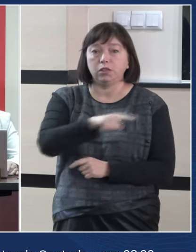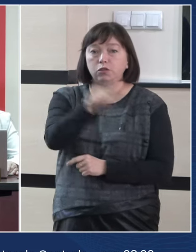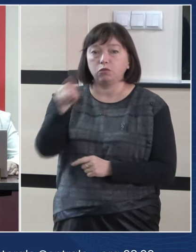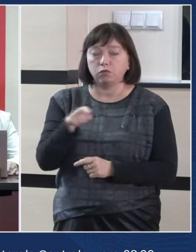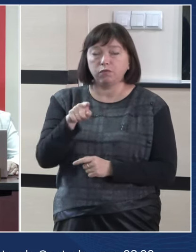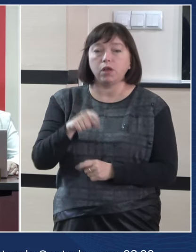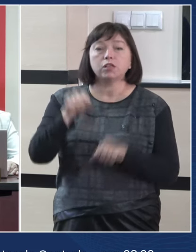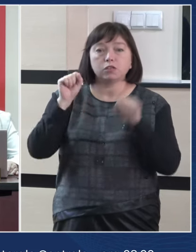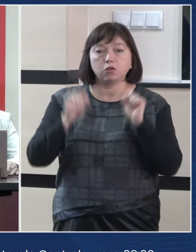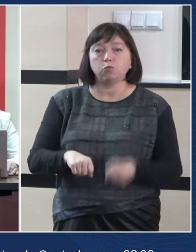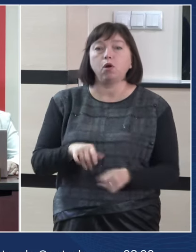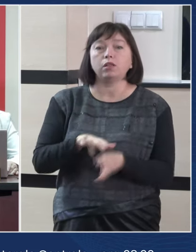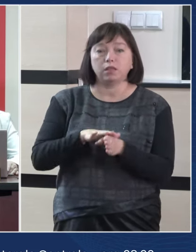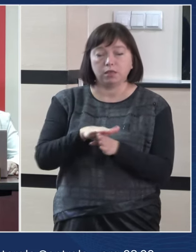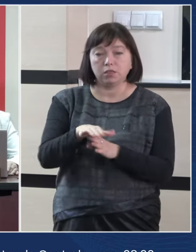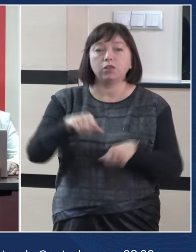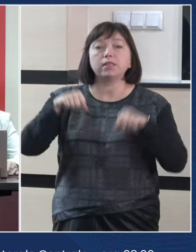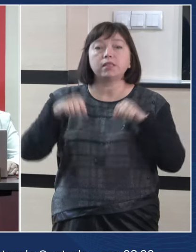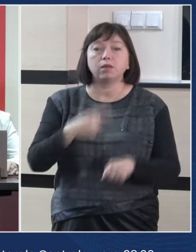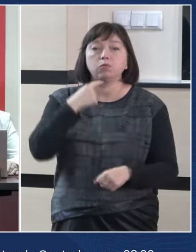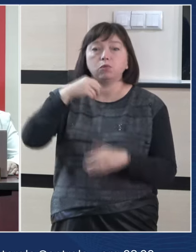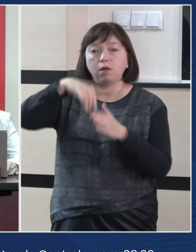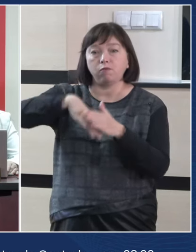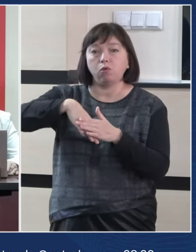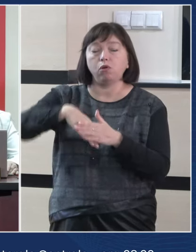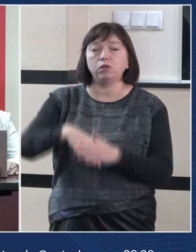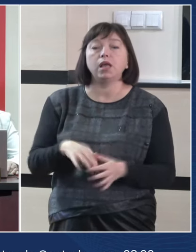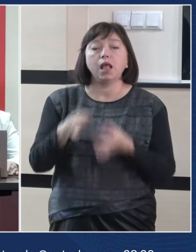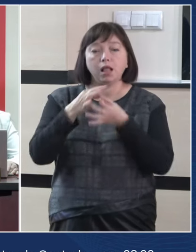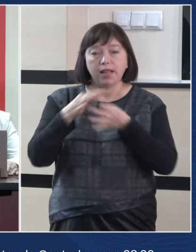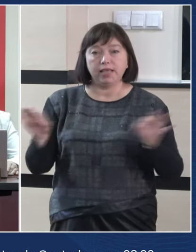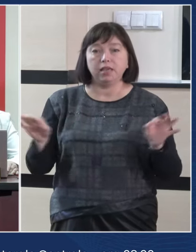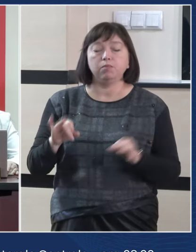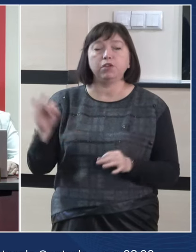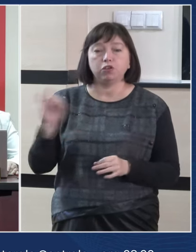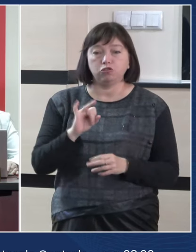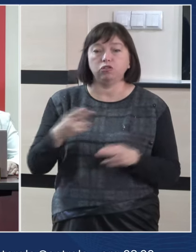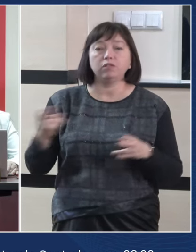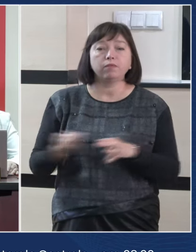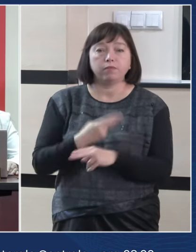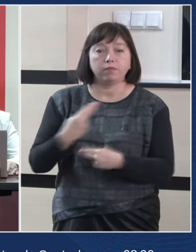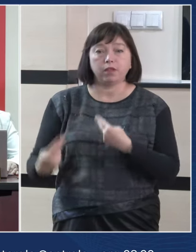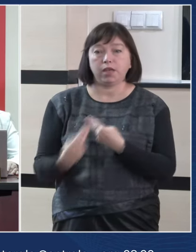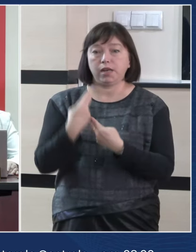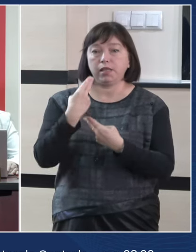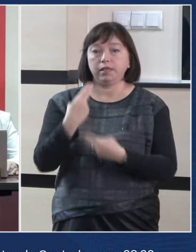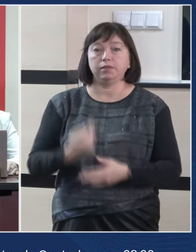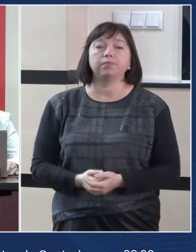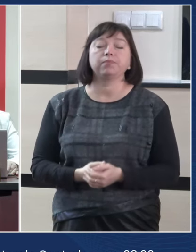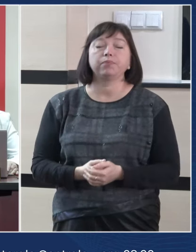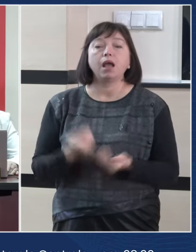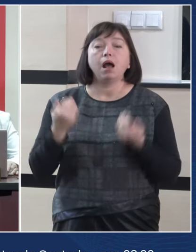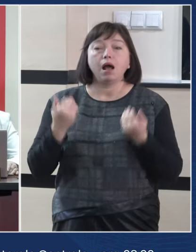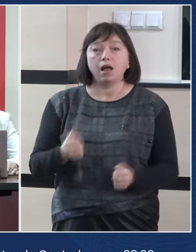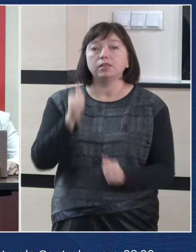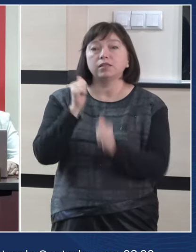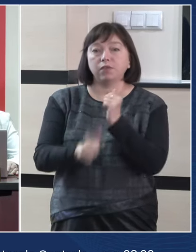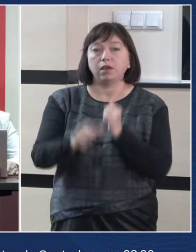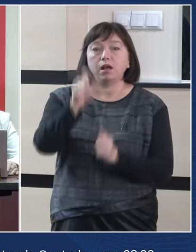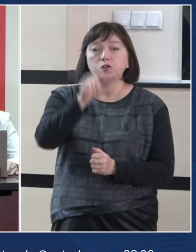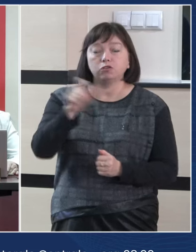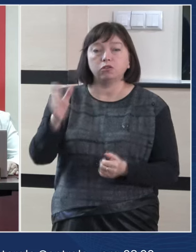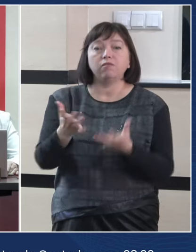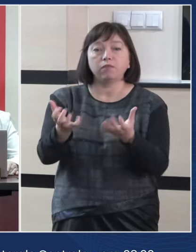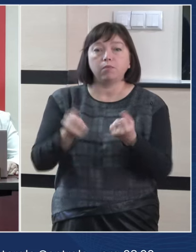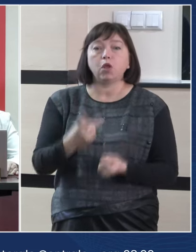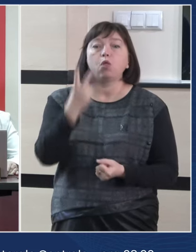să-și poată exercita dreptul la vot, liber și neîngrădit. Astăzi fiecare cetățean va